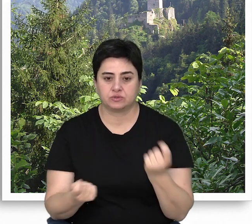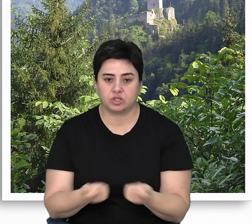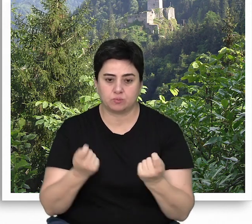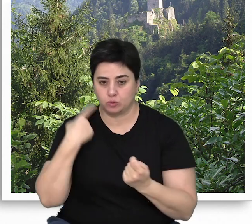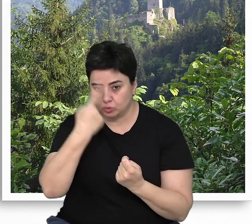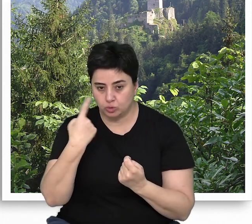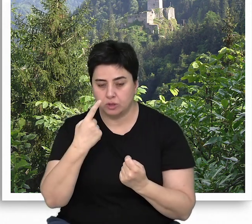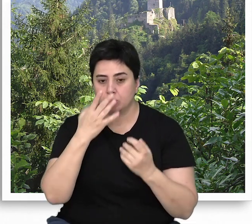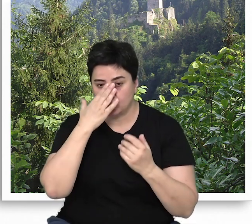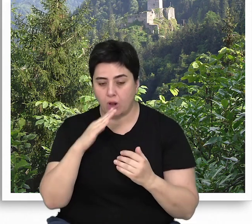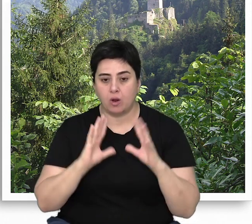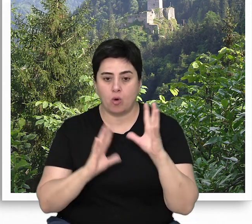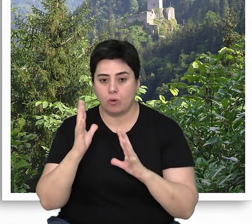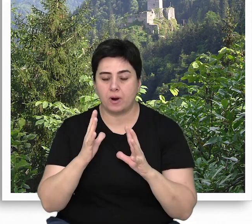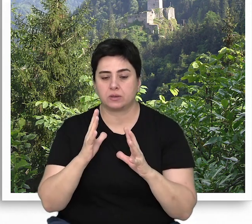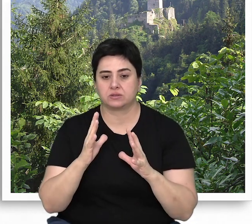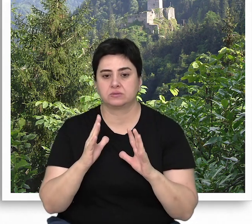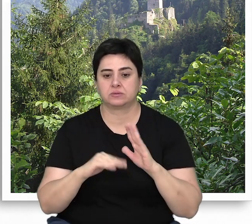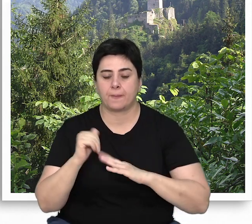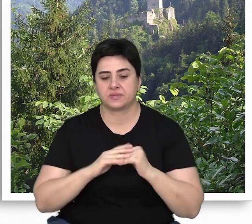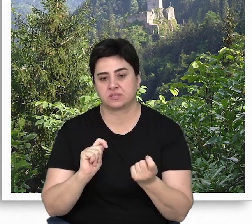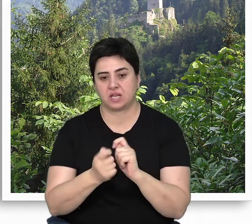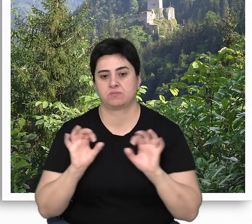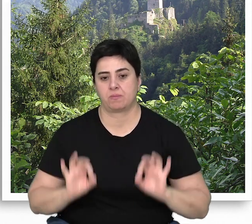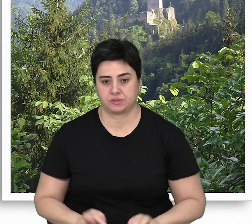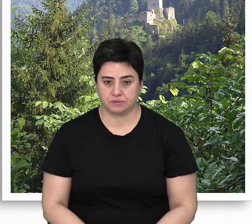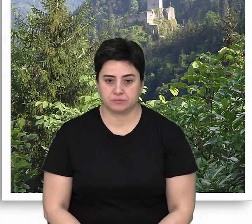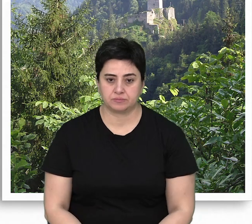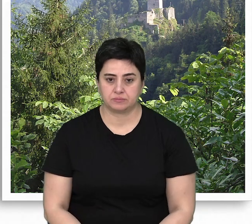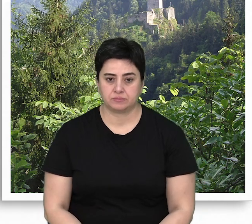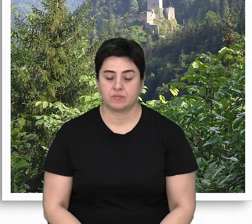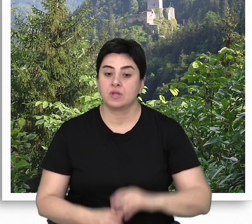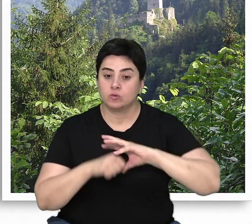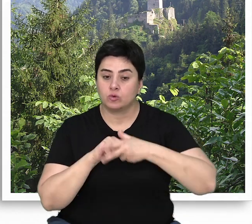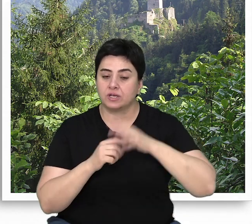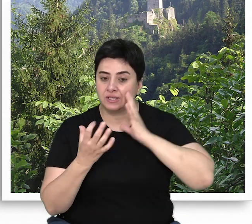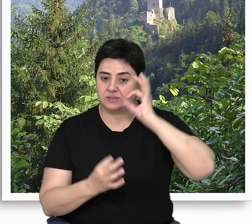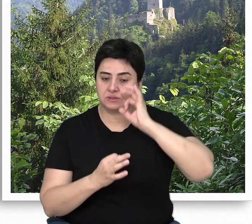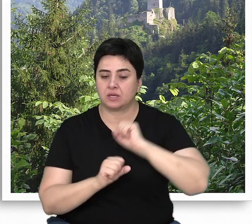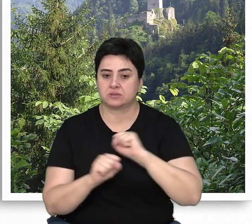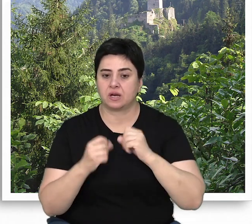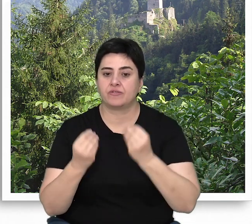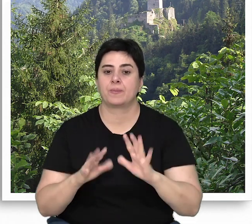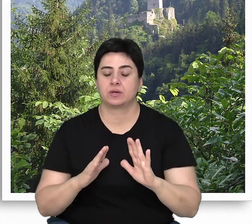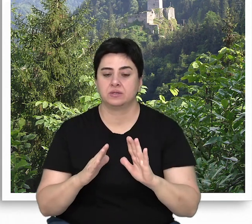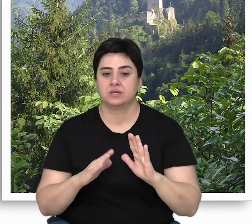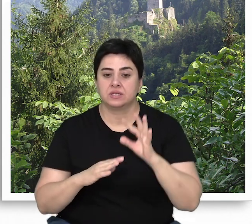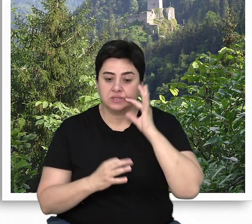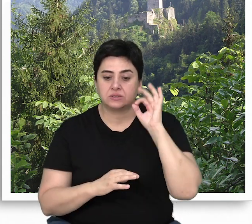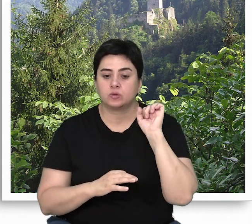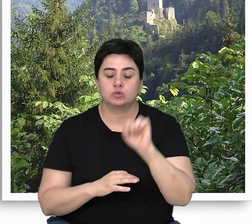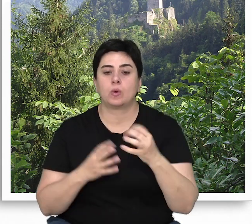çalışmaları nedeniyle doğal ormanların ekolojik yapısı değiştiriliyor. Dünyada insan etkilerinden uzak,